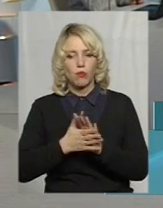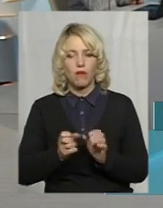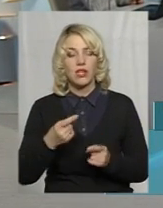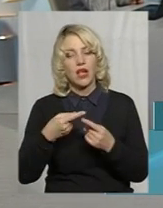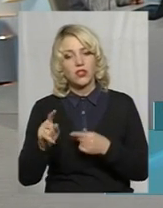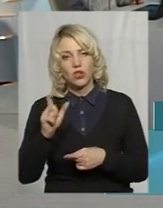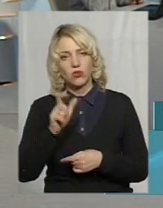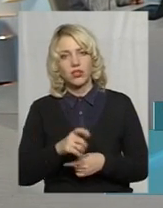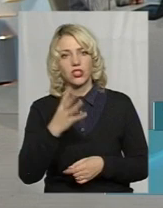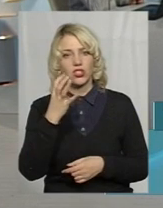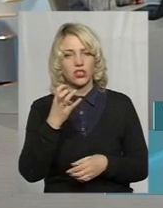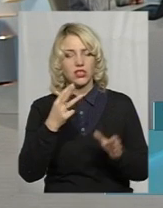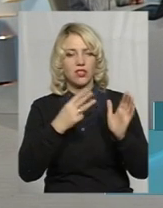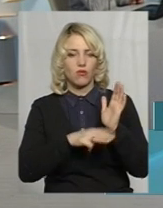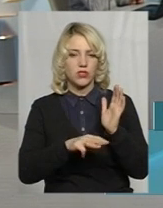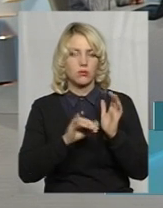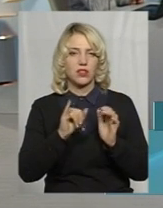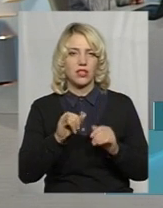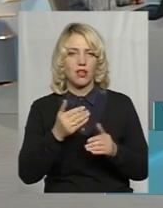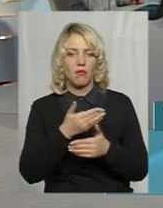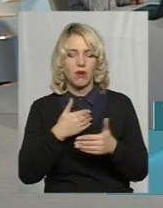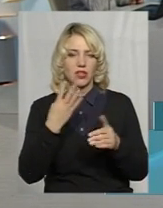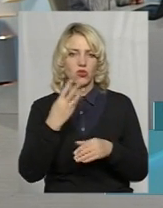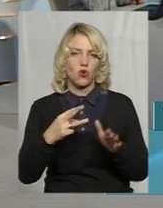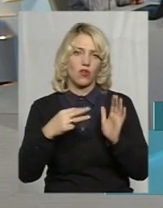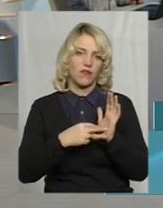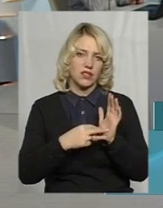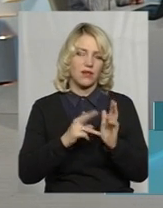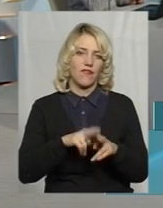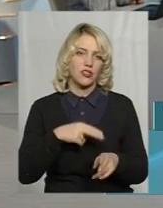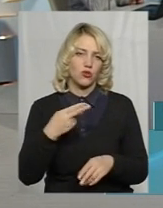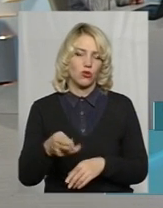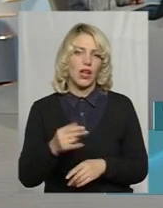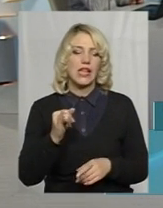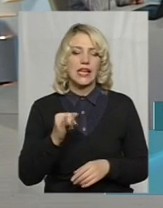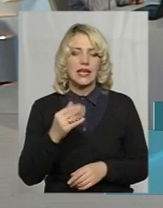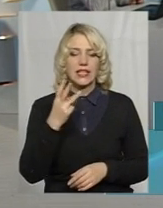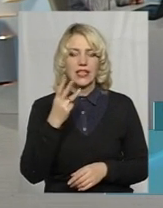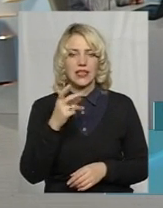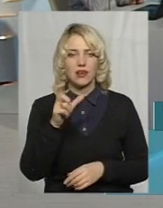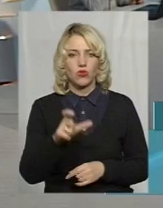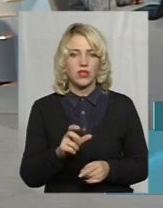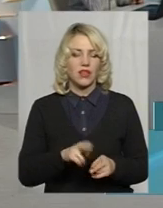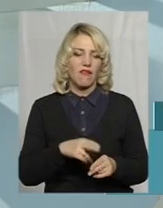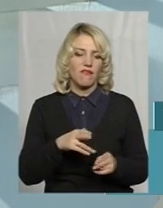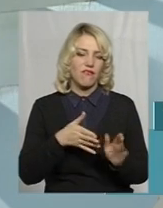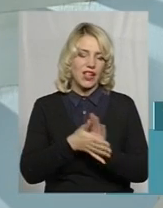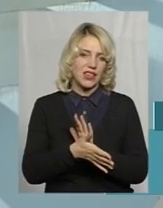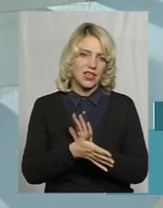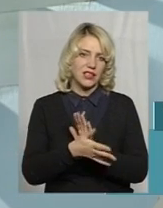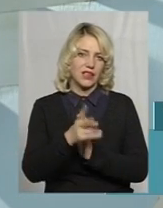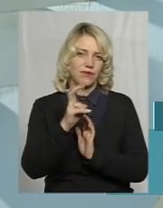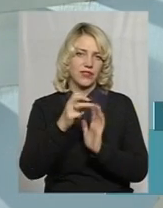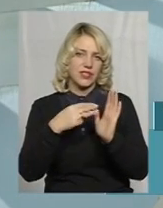районі 480 і ми 48 відшкодували. І третя людина витратила, здається,